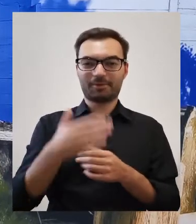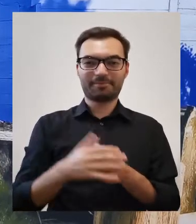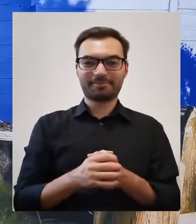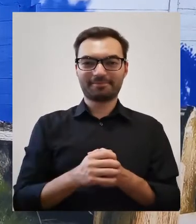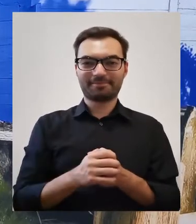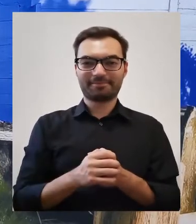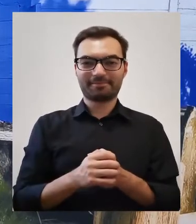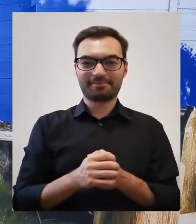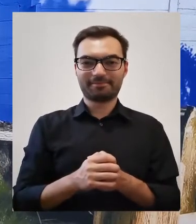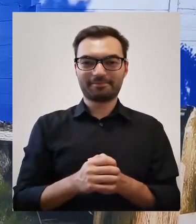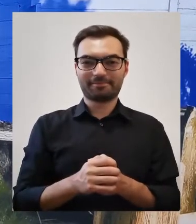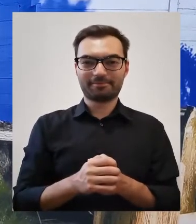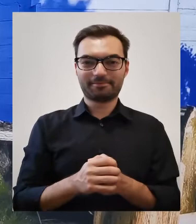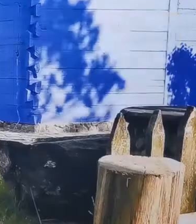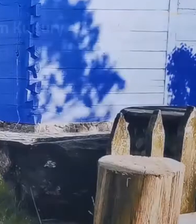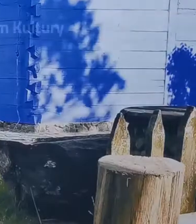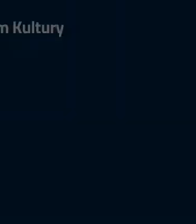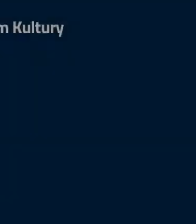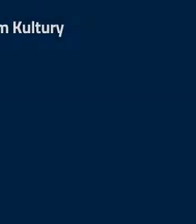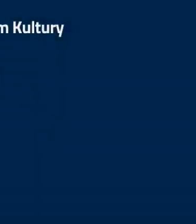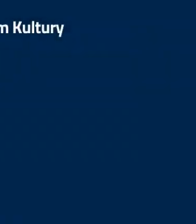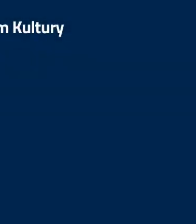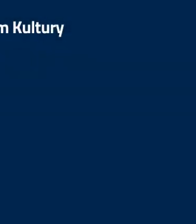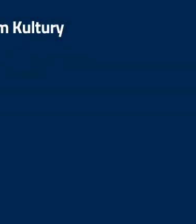Bernard Kinow. Do zobaczenia wkrótce.